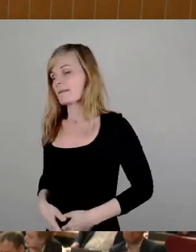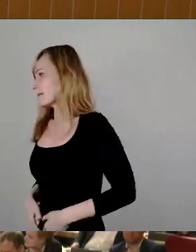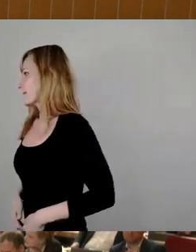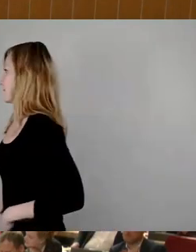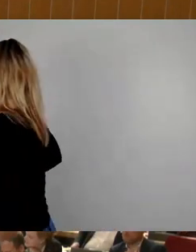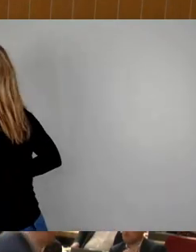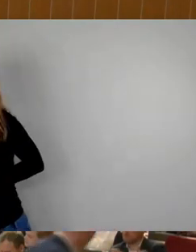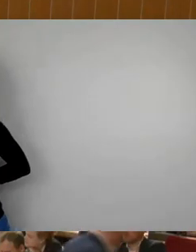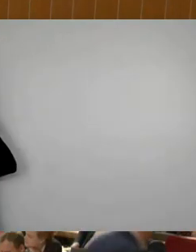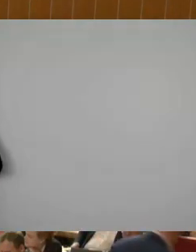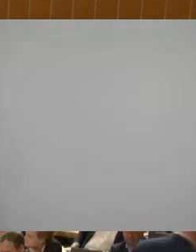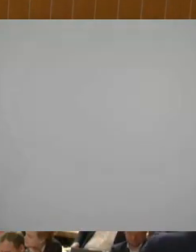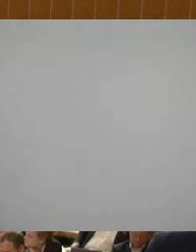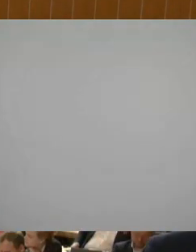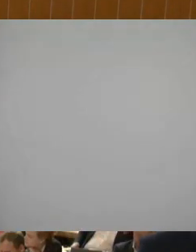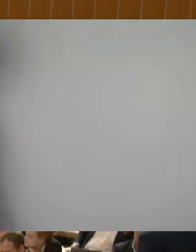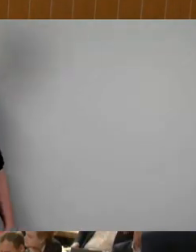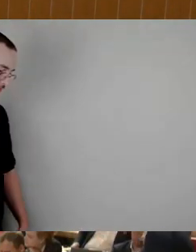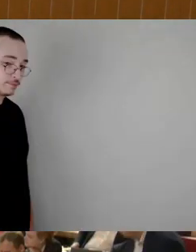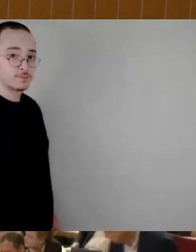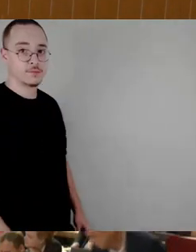Freie Wähler, freie Bürger, Herr Nietzsche.